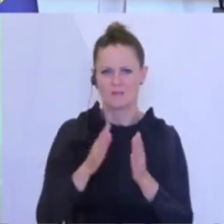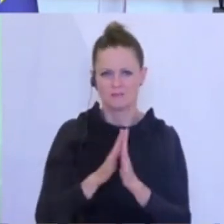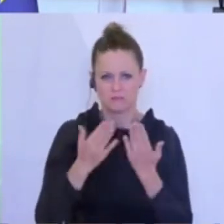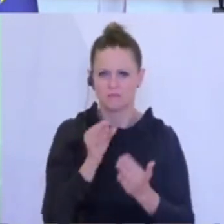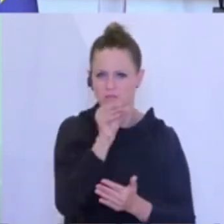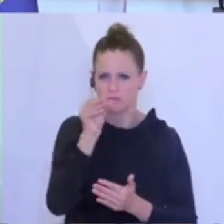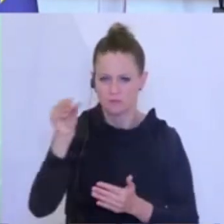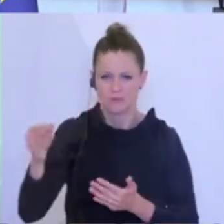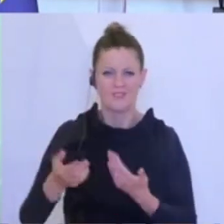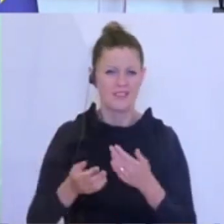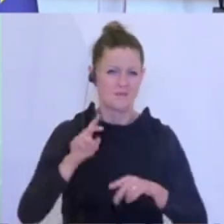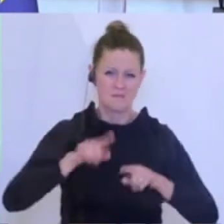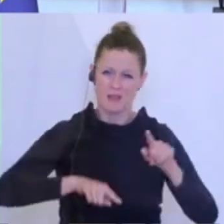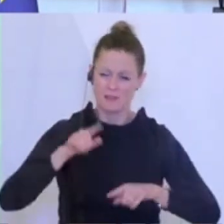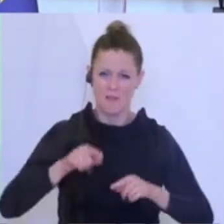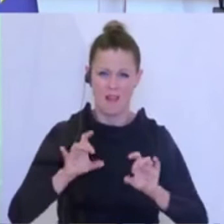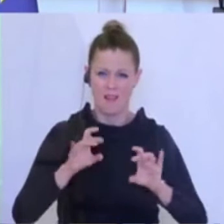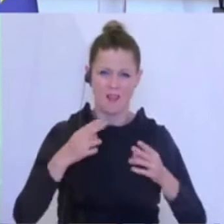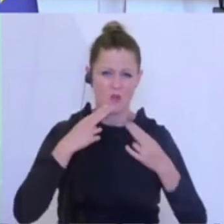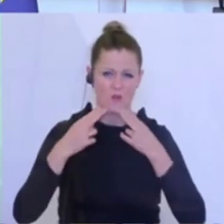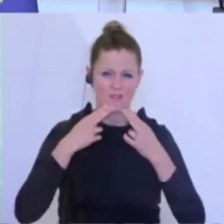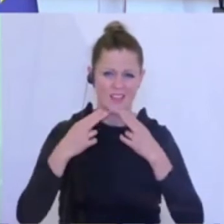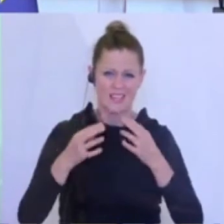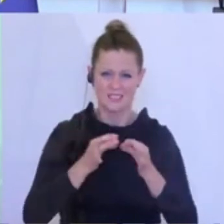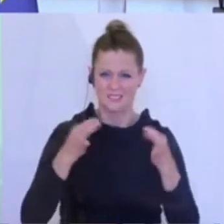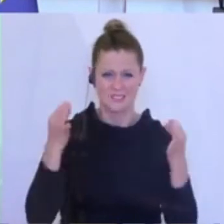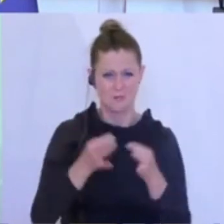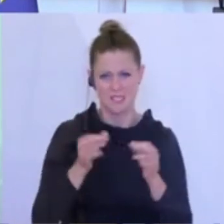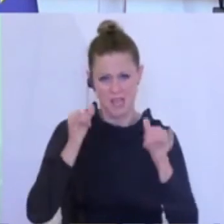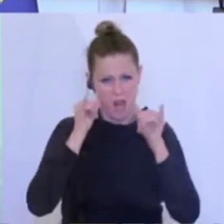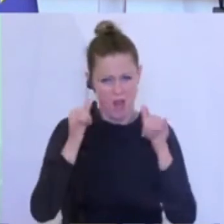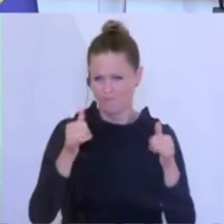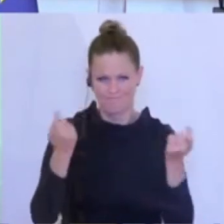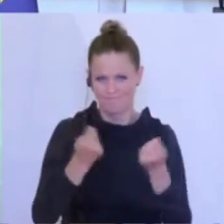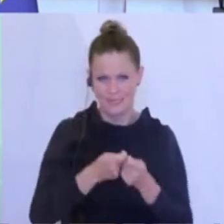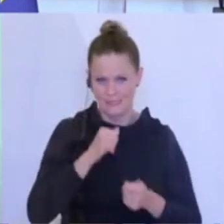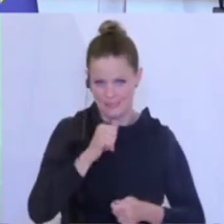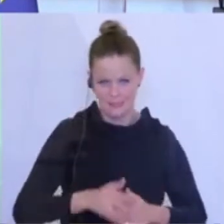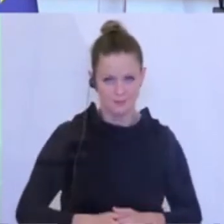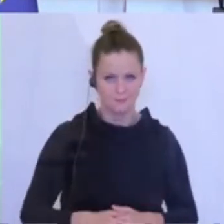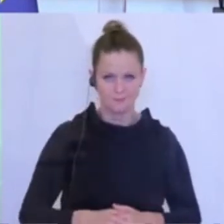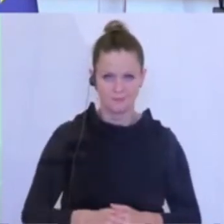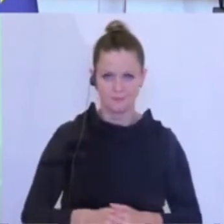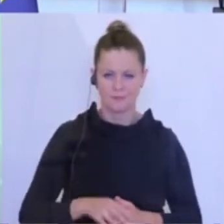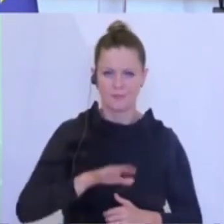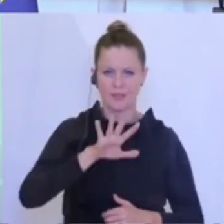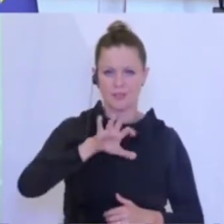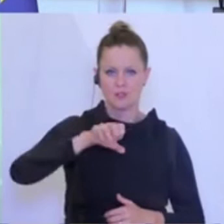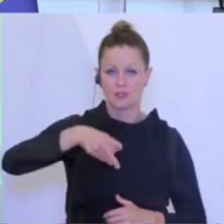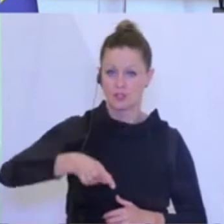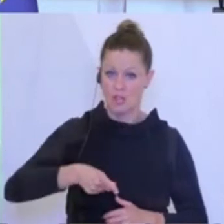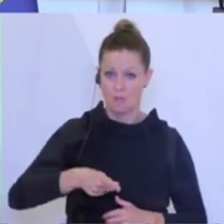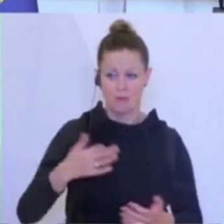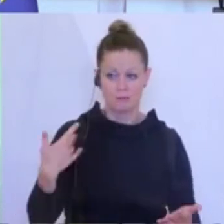lauten Konferenzzimmer. Das ist nicht das, was wir anstreben. Mein Schlusswort, der Schepp ist dringend